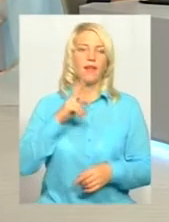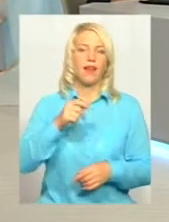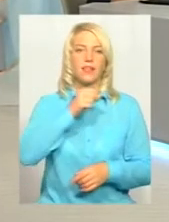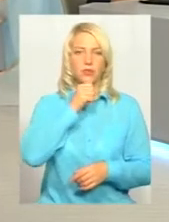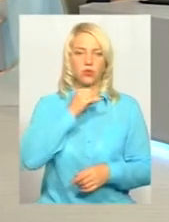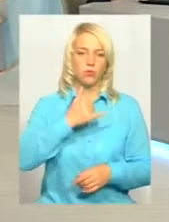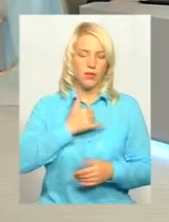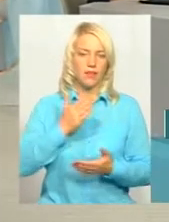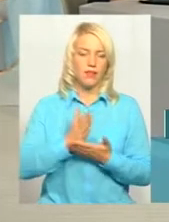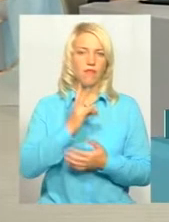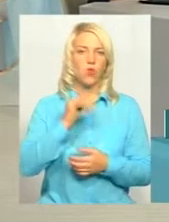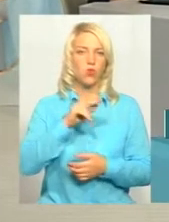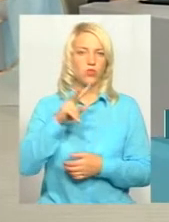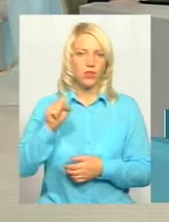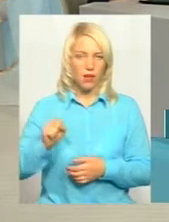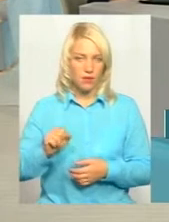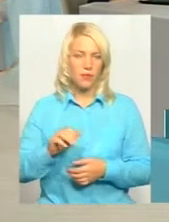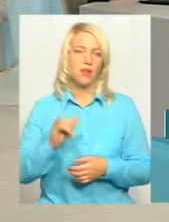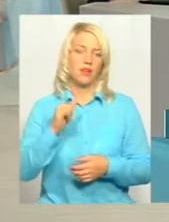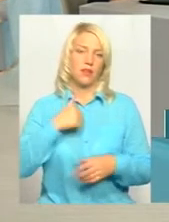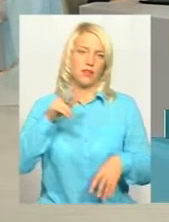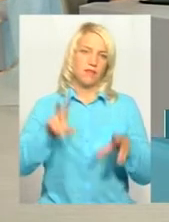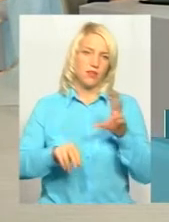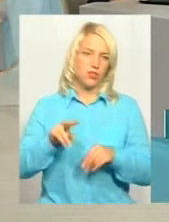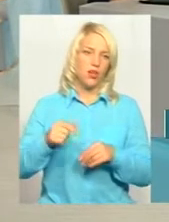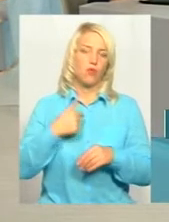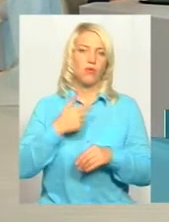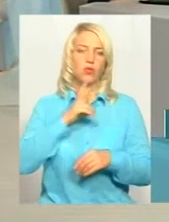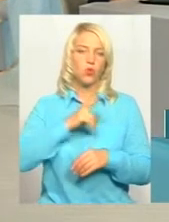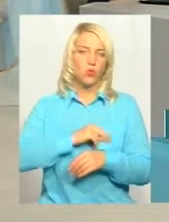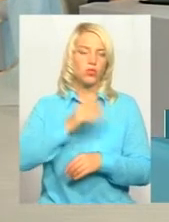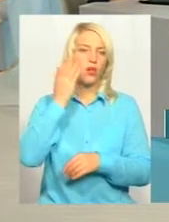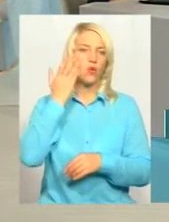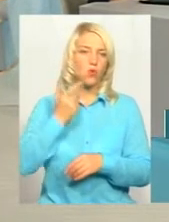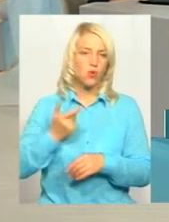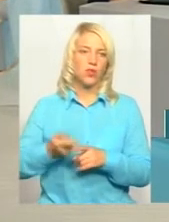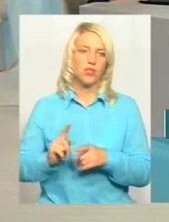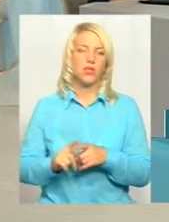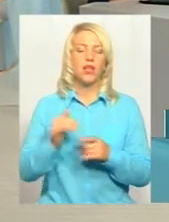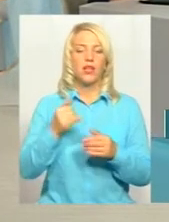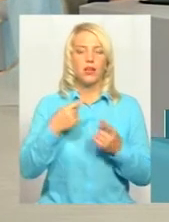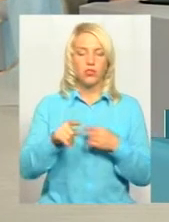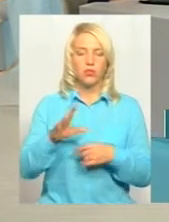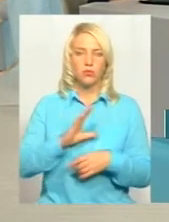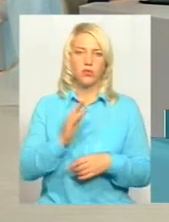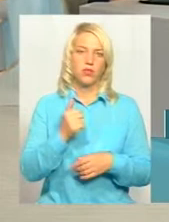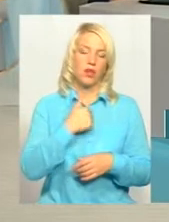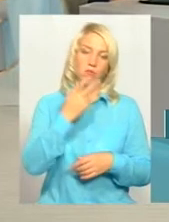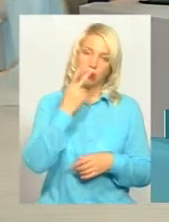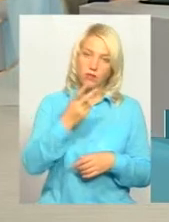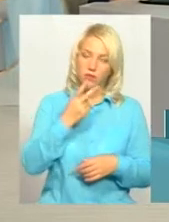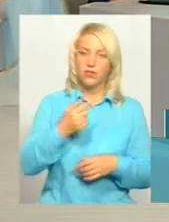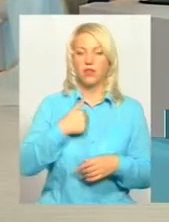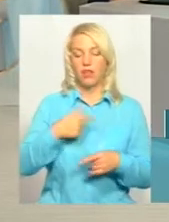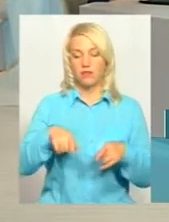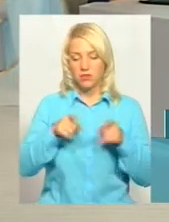мене є внучка, ну, і вважаю, в мене також і дочка колись була, інші були. Але я так подивився, дійсно,